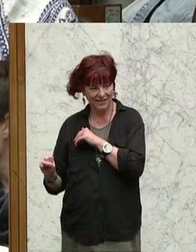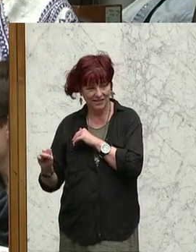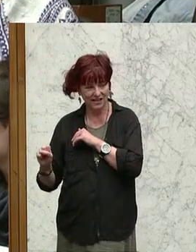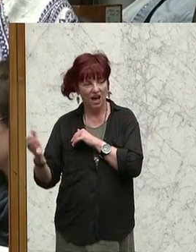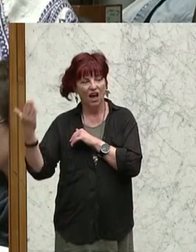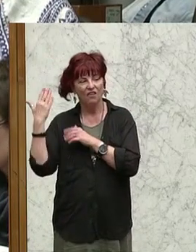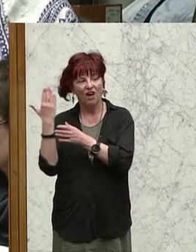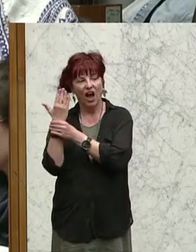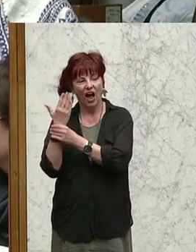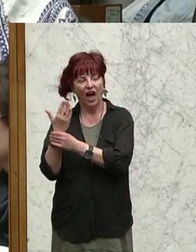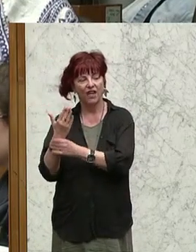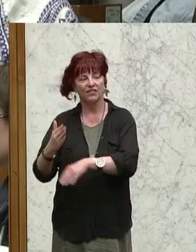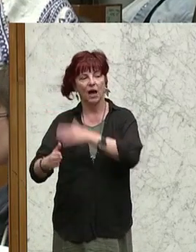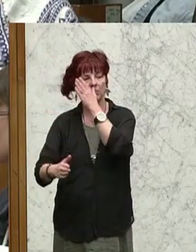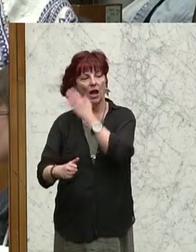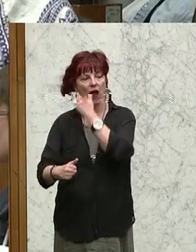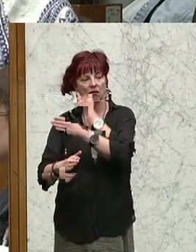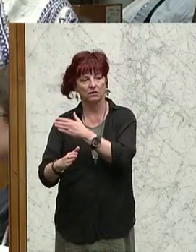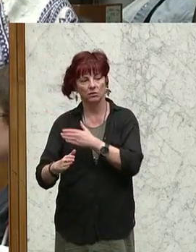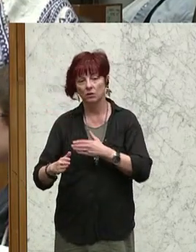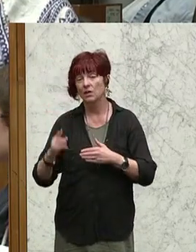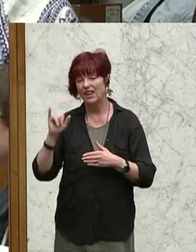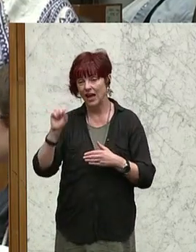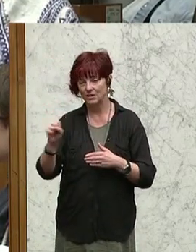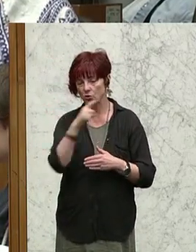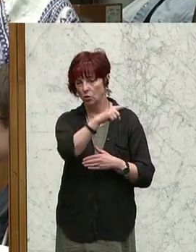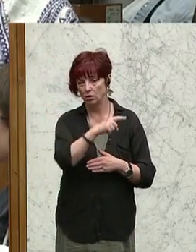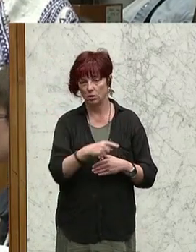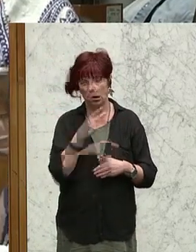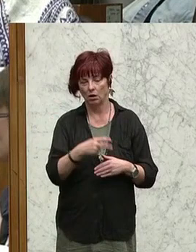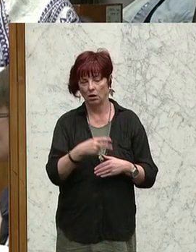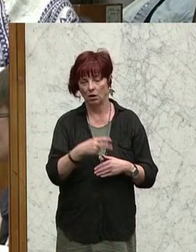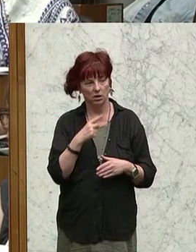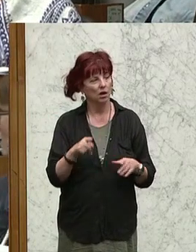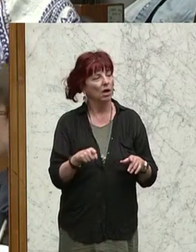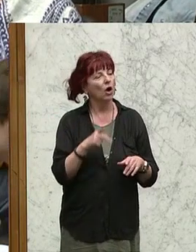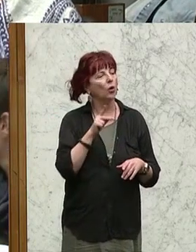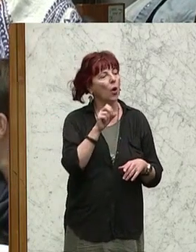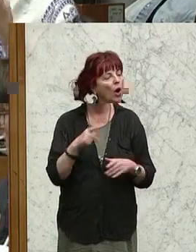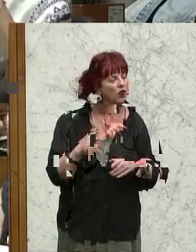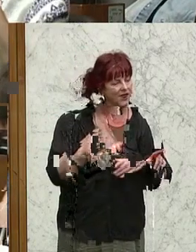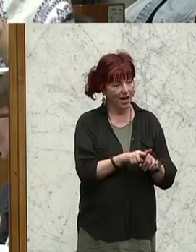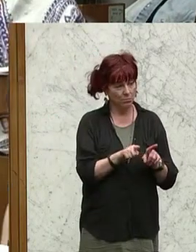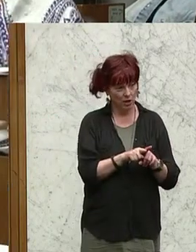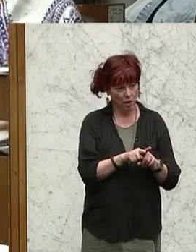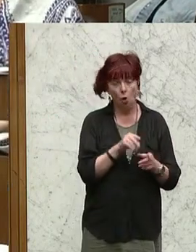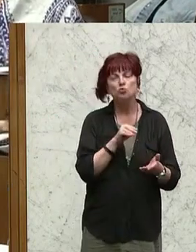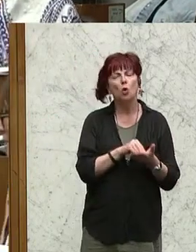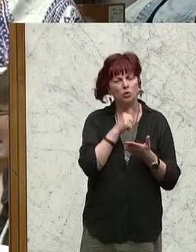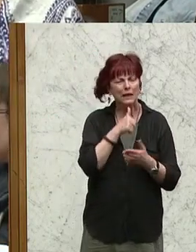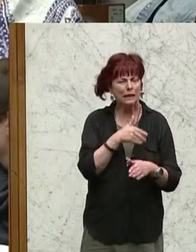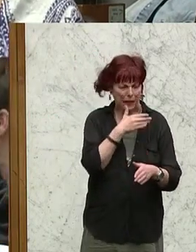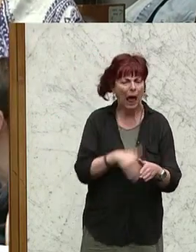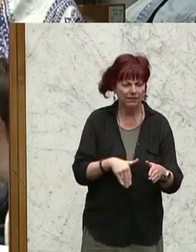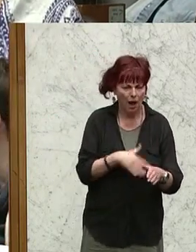Hand abgehackt bei der IS, weil er geraucht hat. Beispiel Koron, Sie haben es hier erwähnt, also so weit sind wir noch nicht,